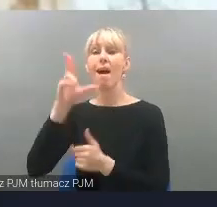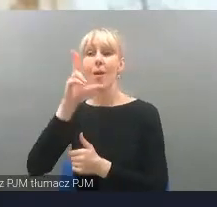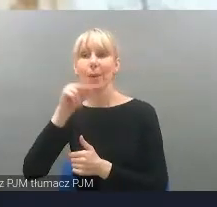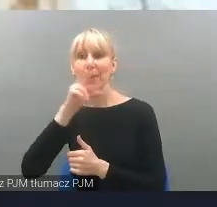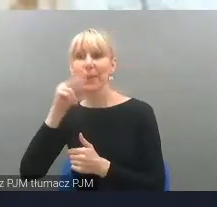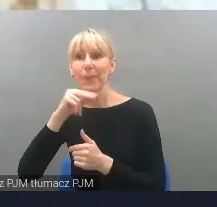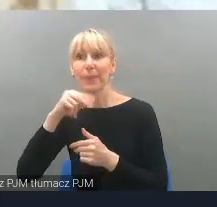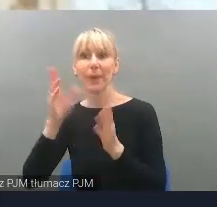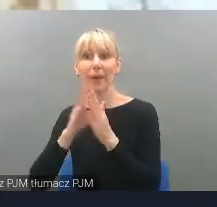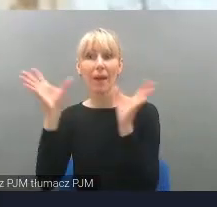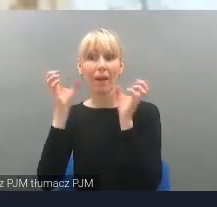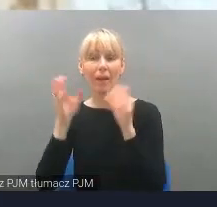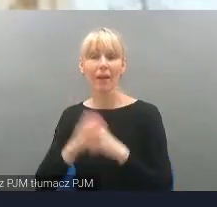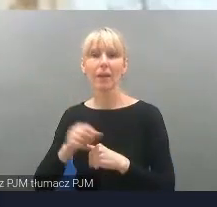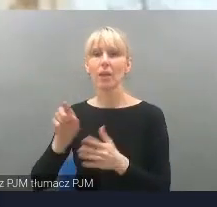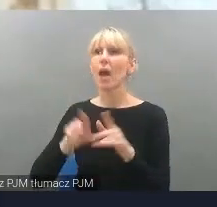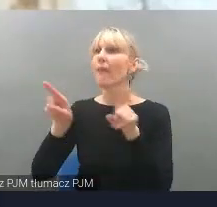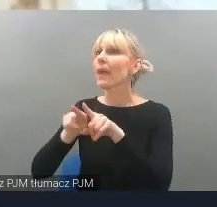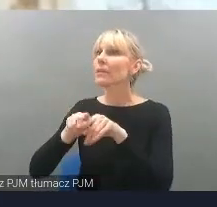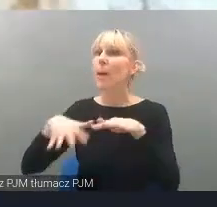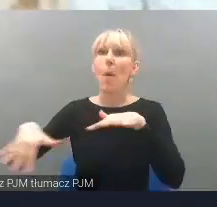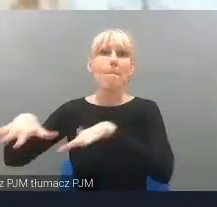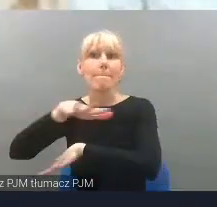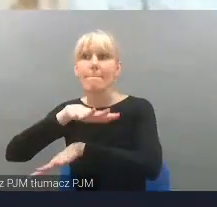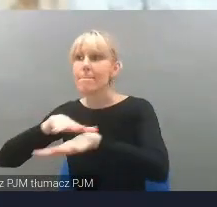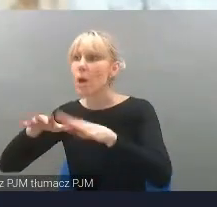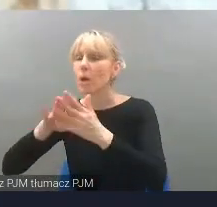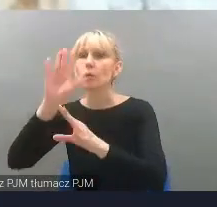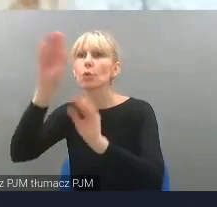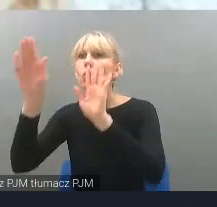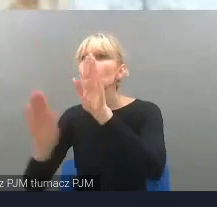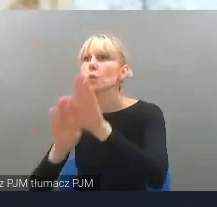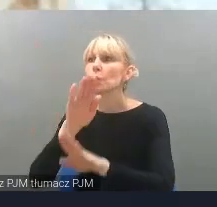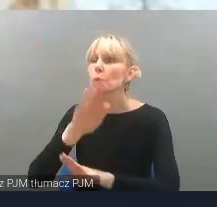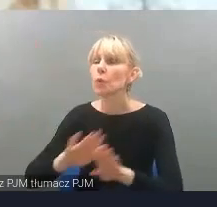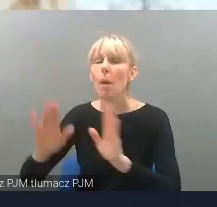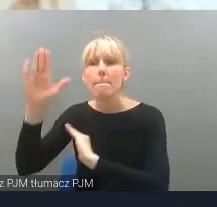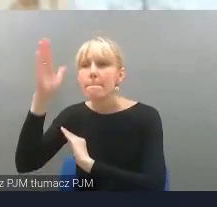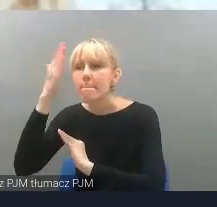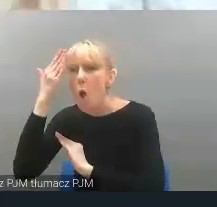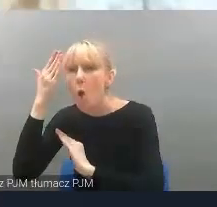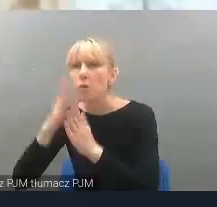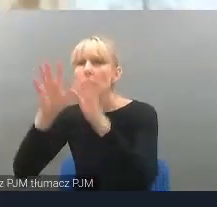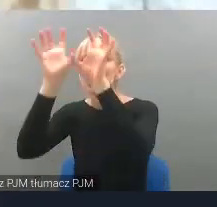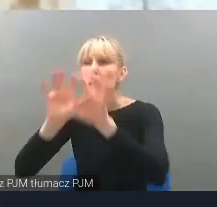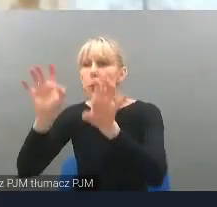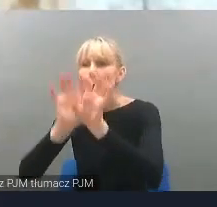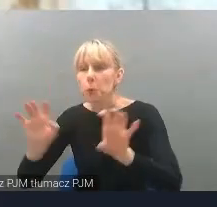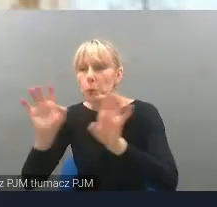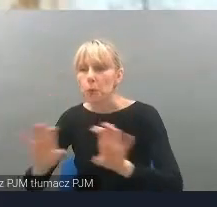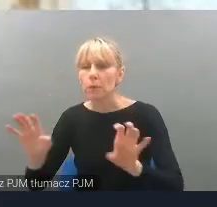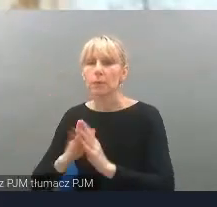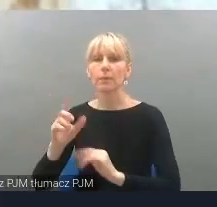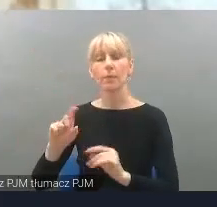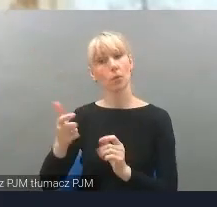moment przed spektaklem, w którym mogą przejść przez całą scenografię, podotykać wszystko, więc też poznać to, co będą